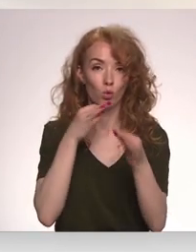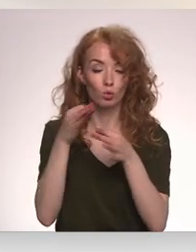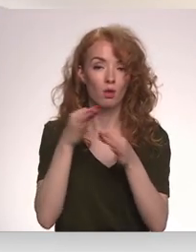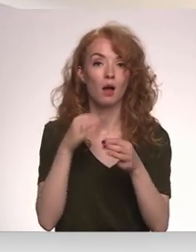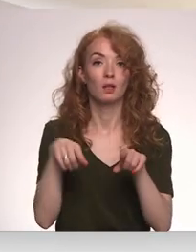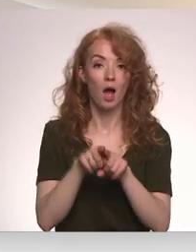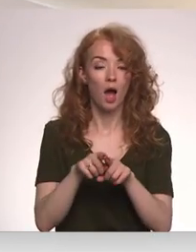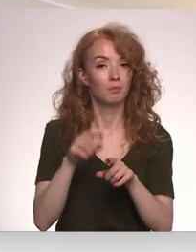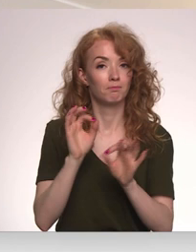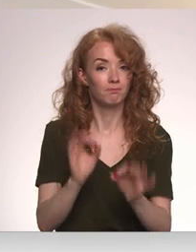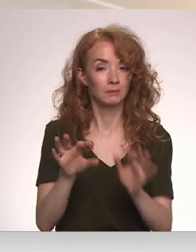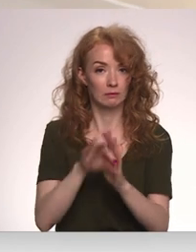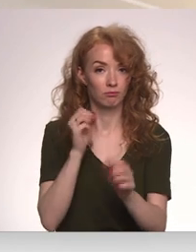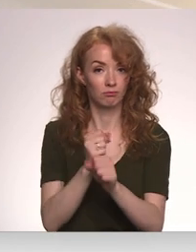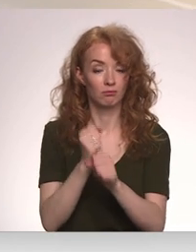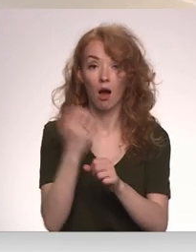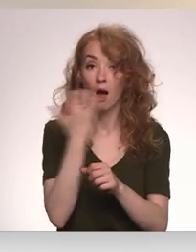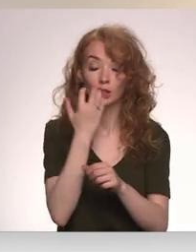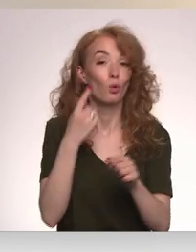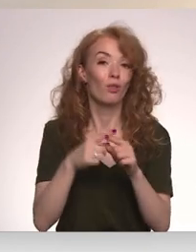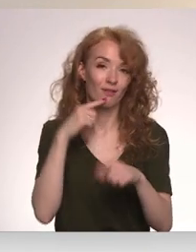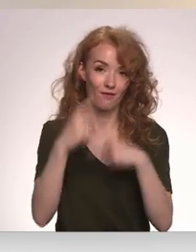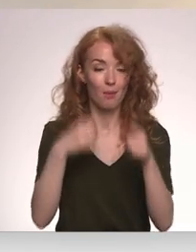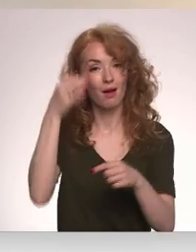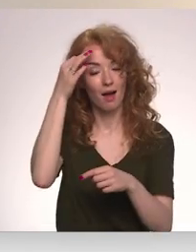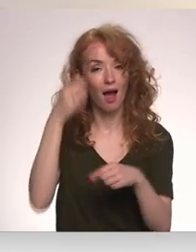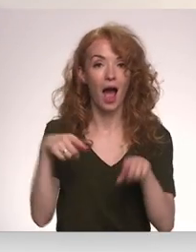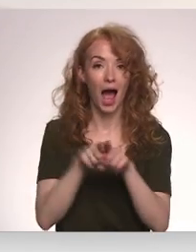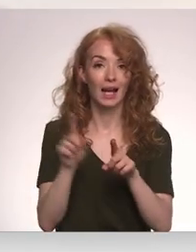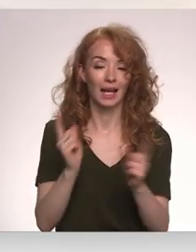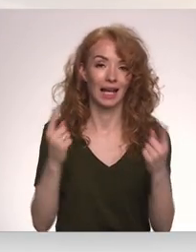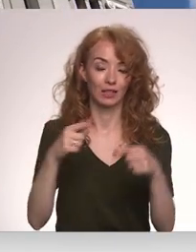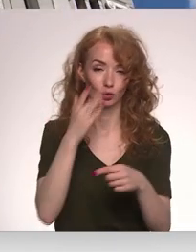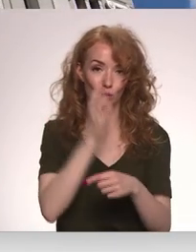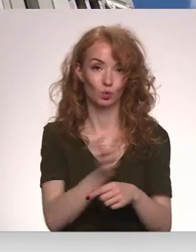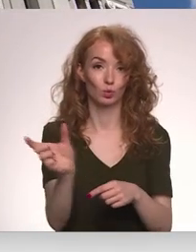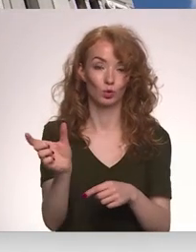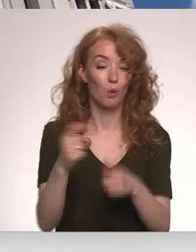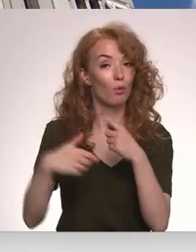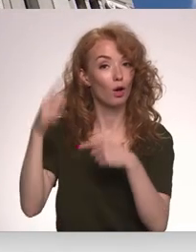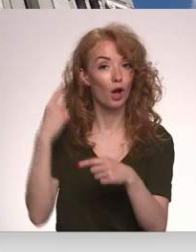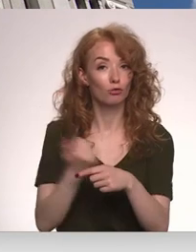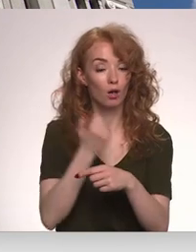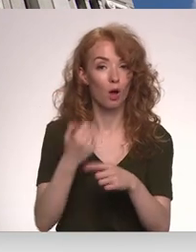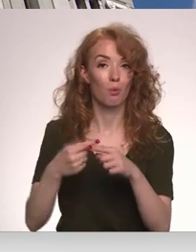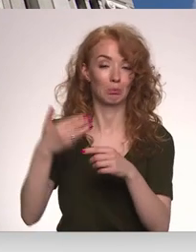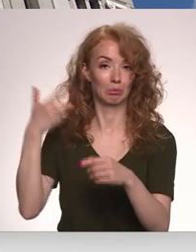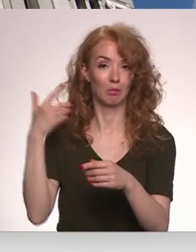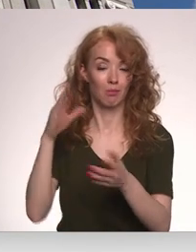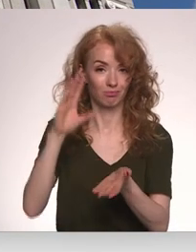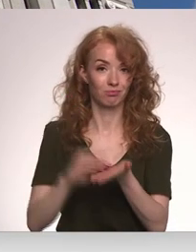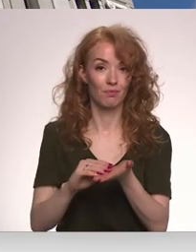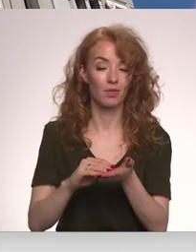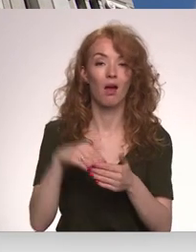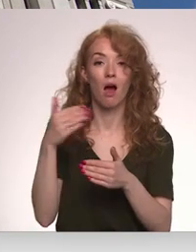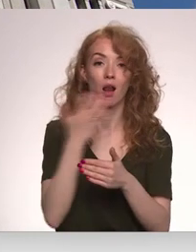prātīgi izvēlēties darbu ārzemēs un vienmēr atcerēties, ka ir arī krīzes tālrunis. Aizvadītā gada un arī pēdējā laika pieredzē